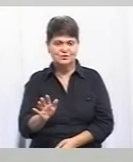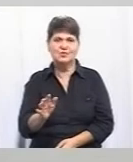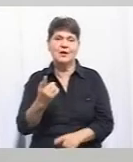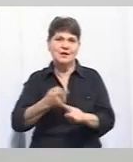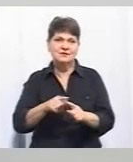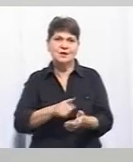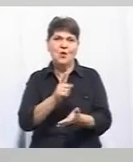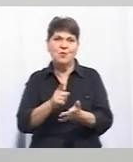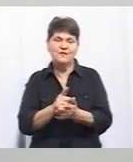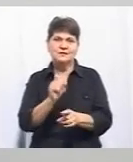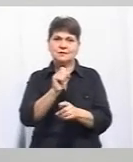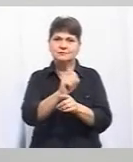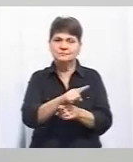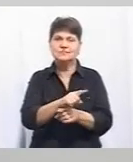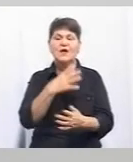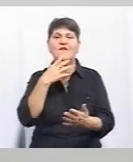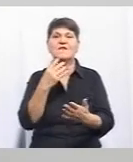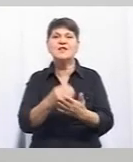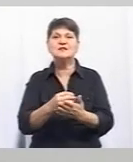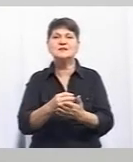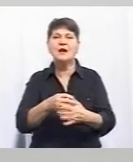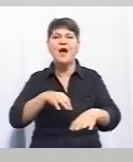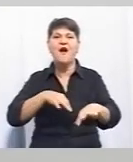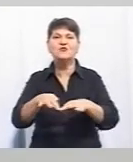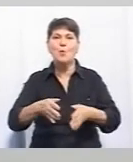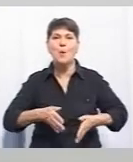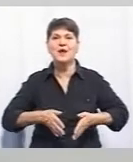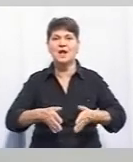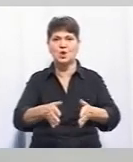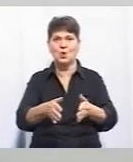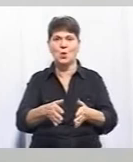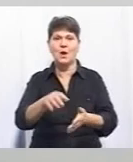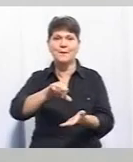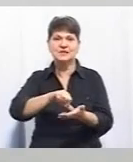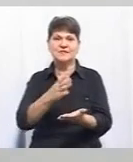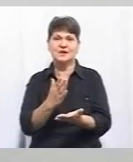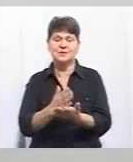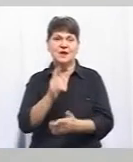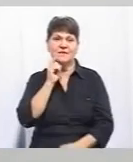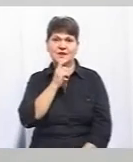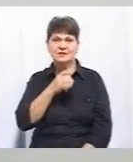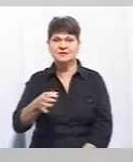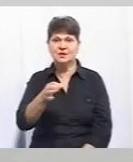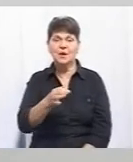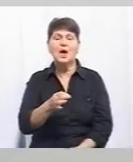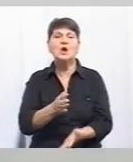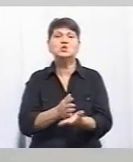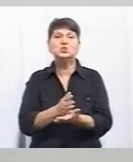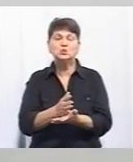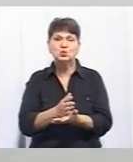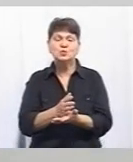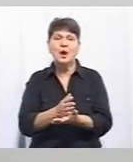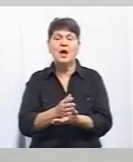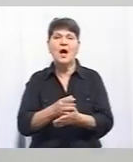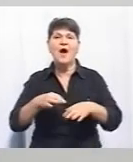ці обов'язки покладаються на власника автомобільної дороги. Були представником, якого є на даний час у Вінницькій області служба автомобільних доріг у Вінницькій